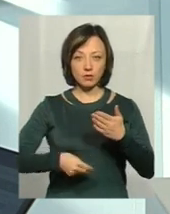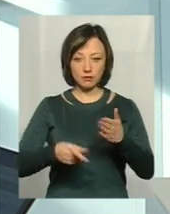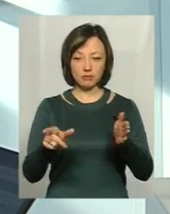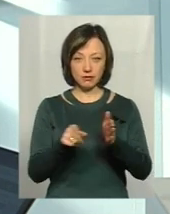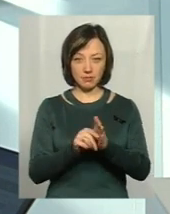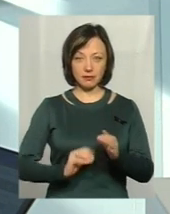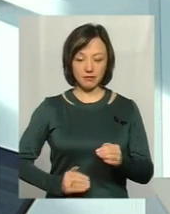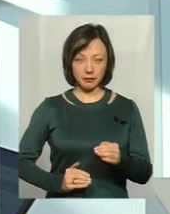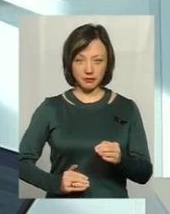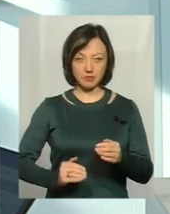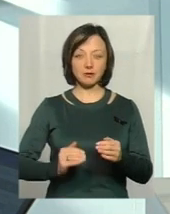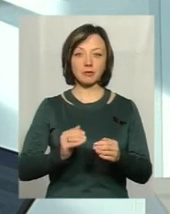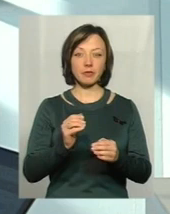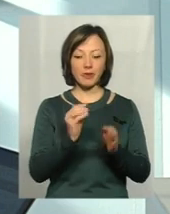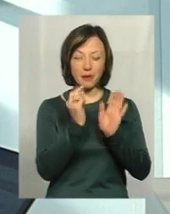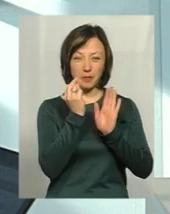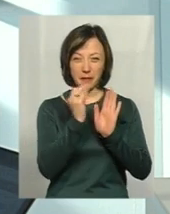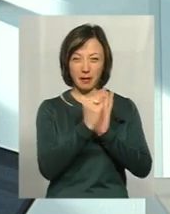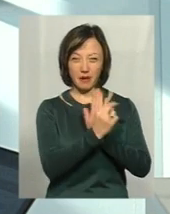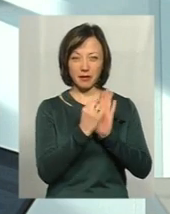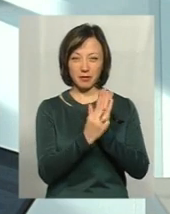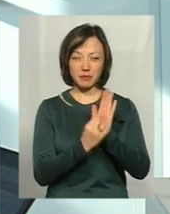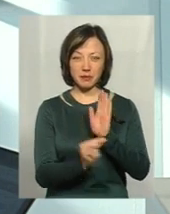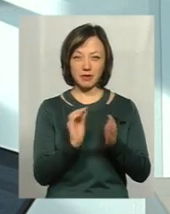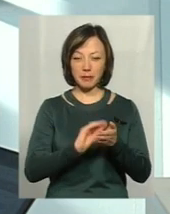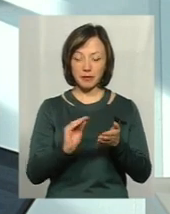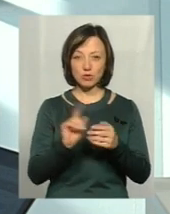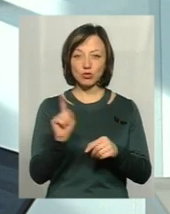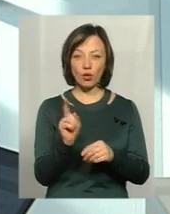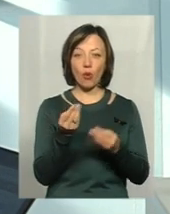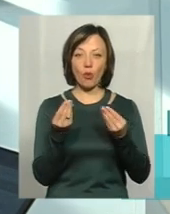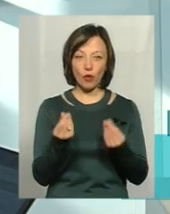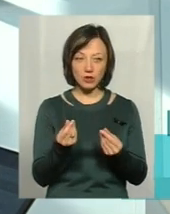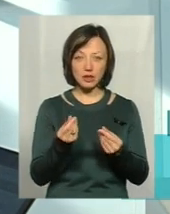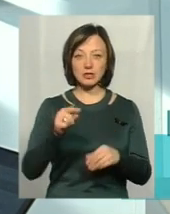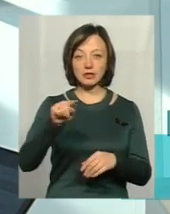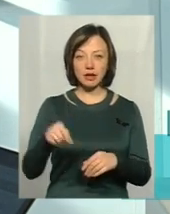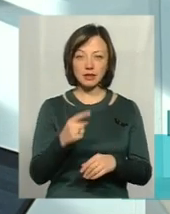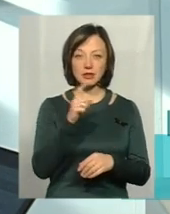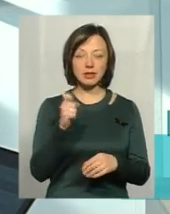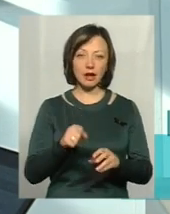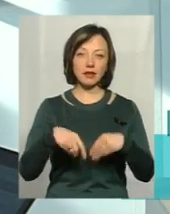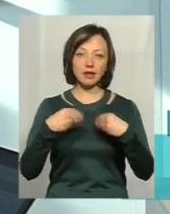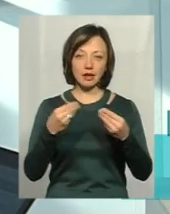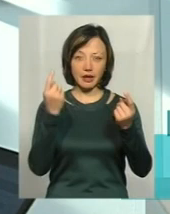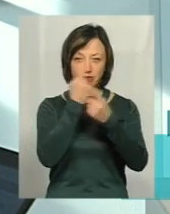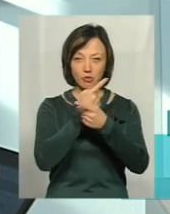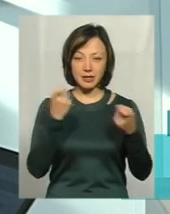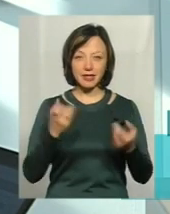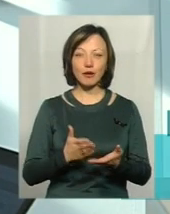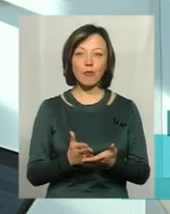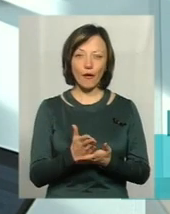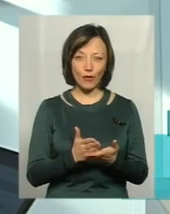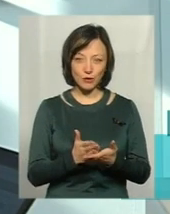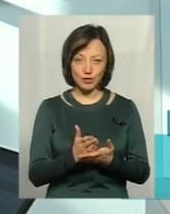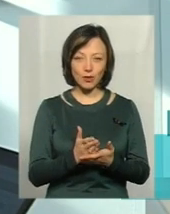підписана, маленькими буковками написано, що кошти стягуються за надання інформаційних